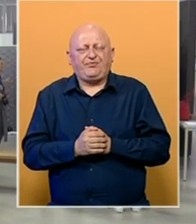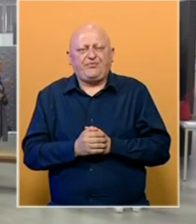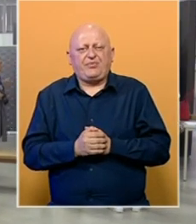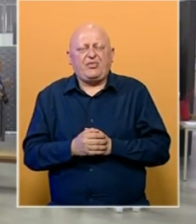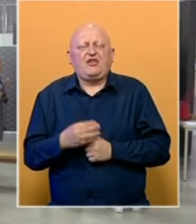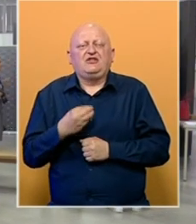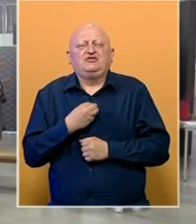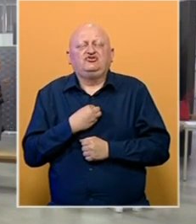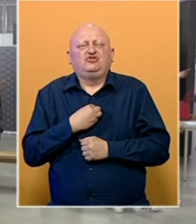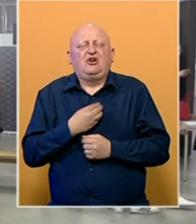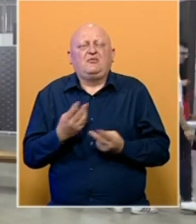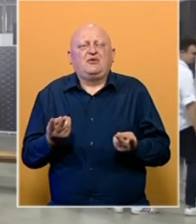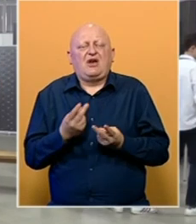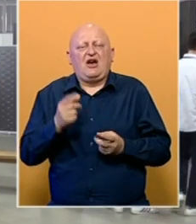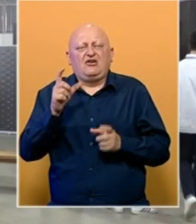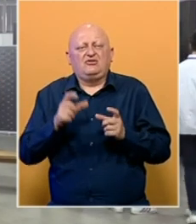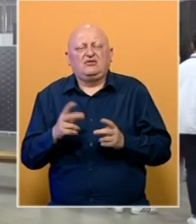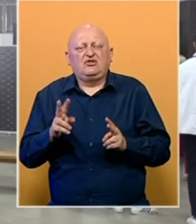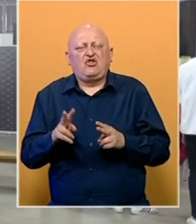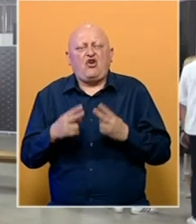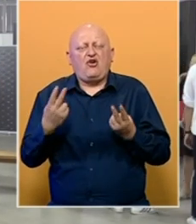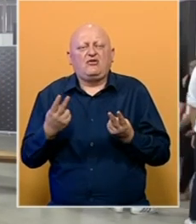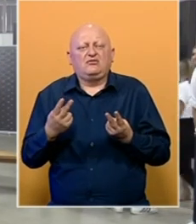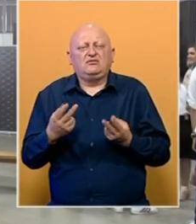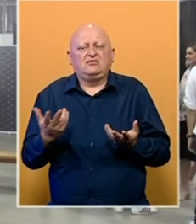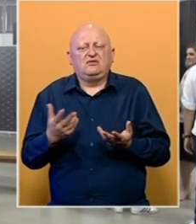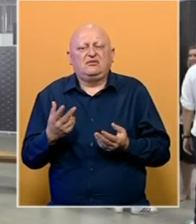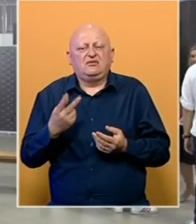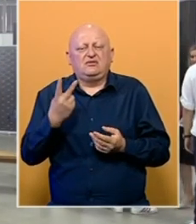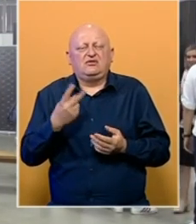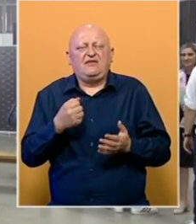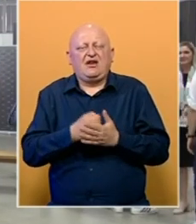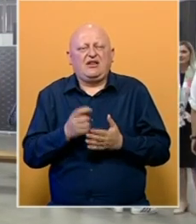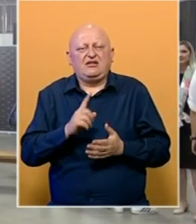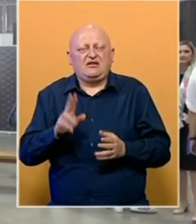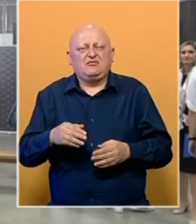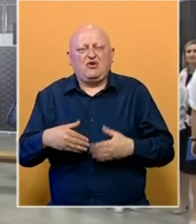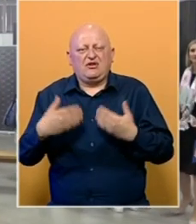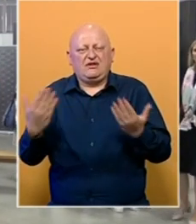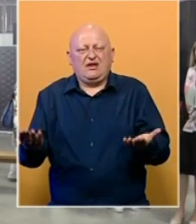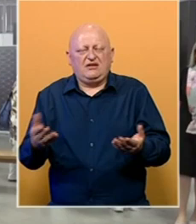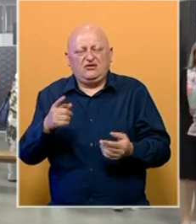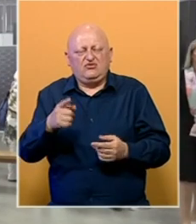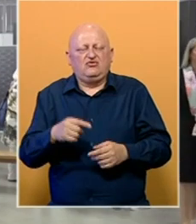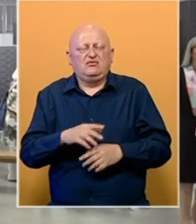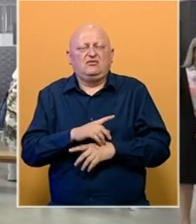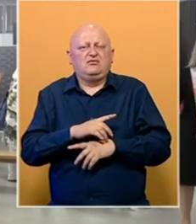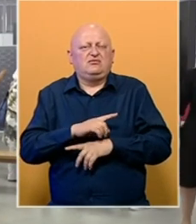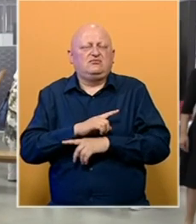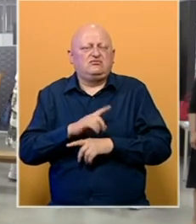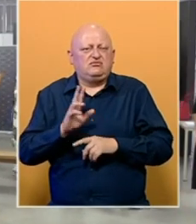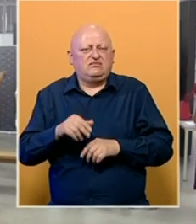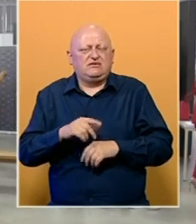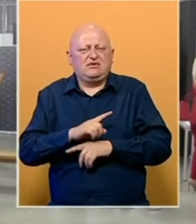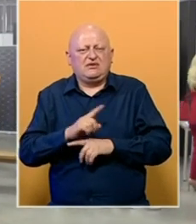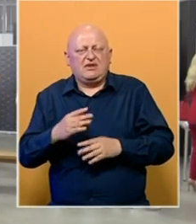Žao mi je čovjek kao novinaru da bar po dvije nagrade što se nisu mogli dovoljni jer bilo je tu vrlo priži što su